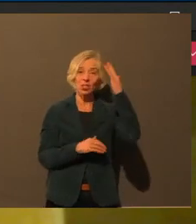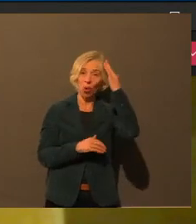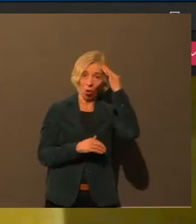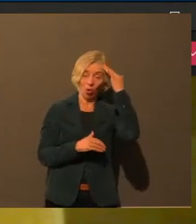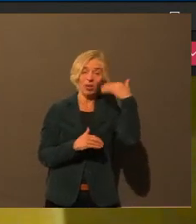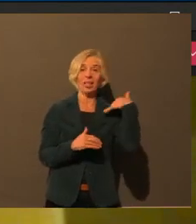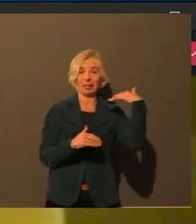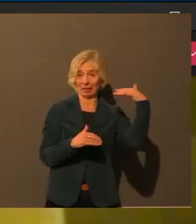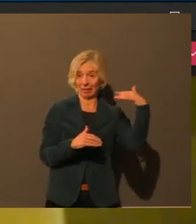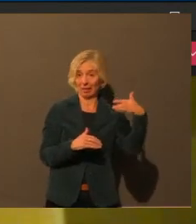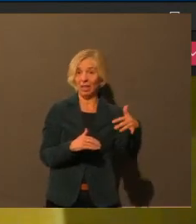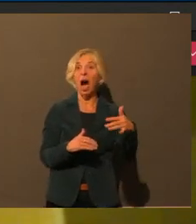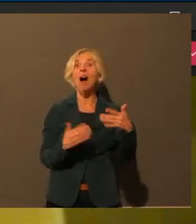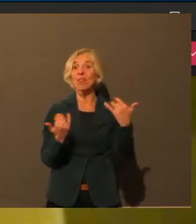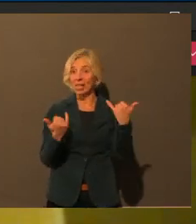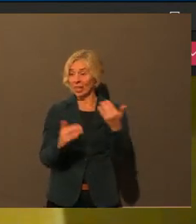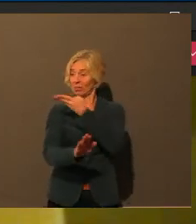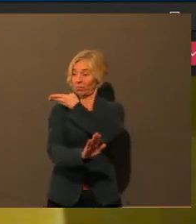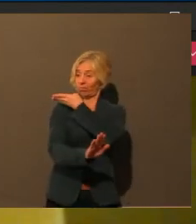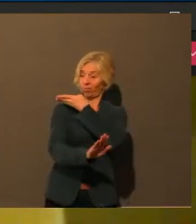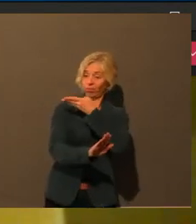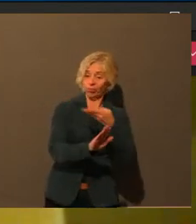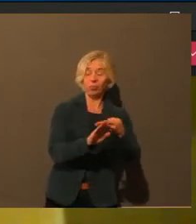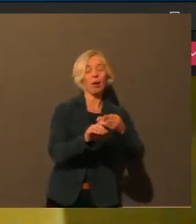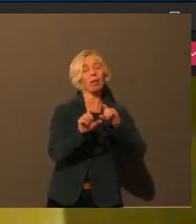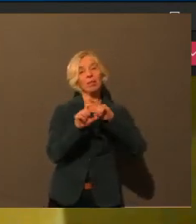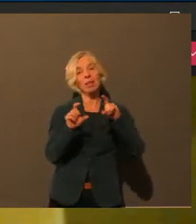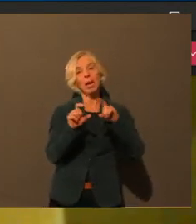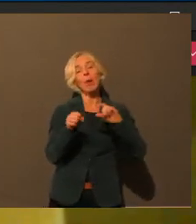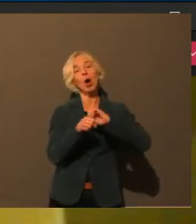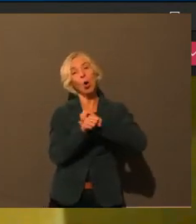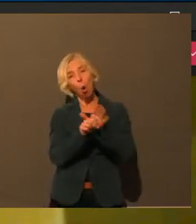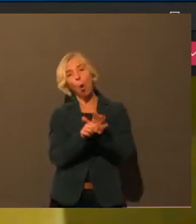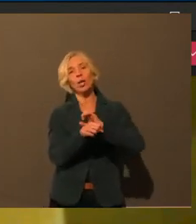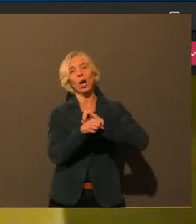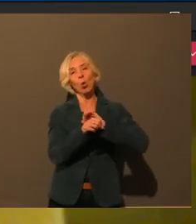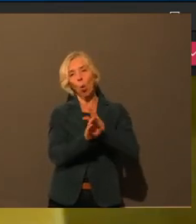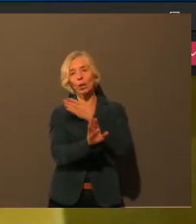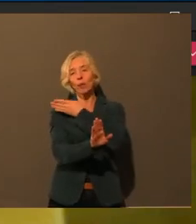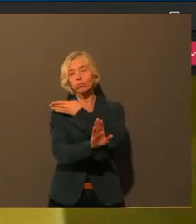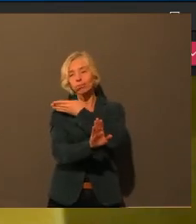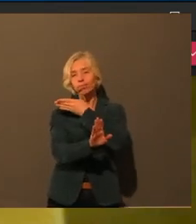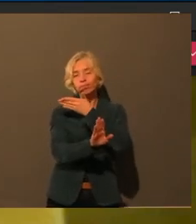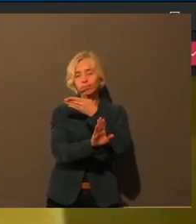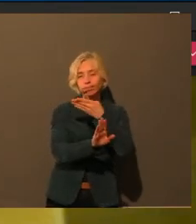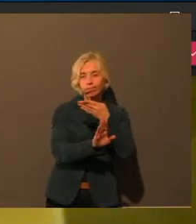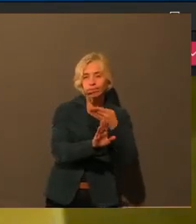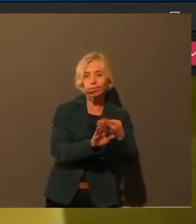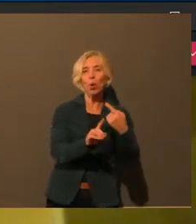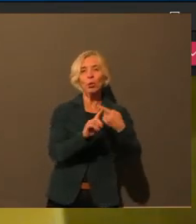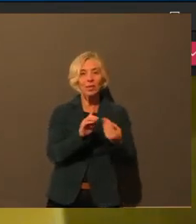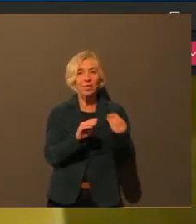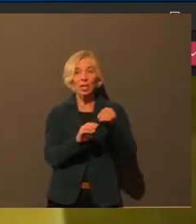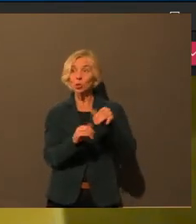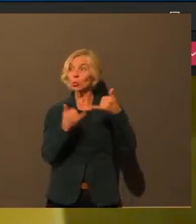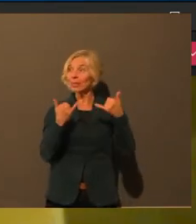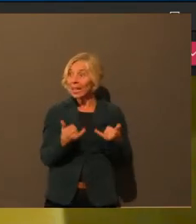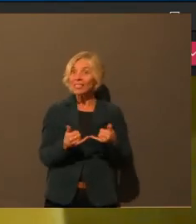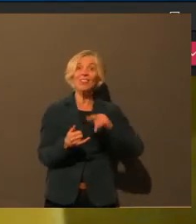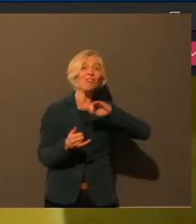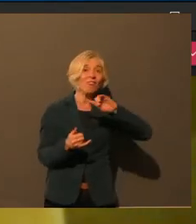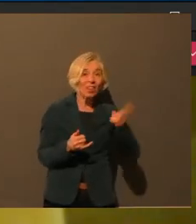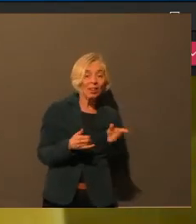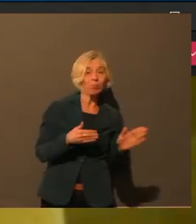und diesen neuen Lockdown, das für viele Menschen noch kritischer werden wird. Und da war die